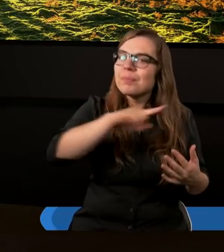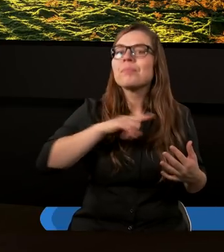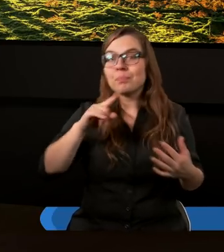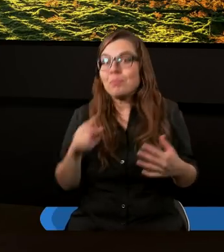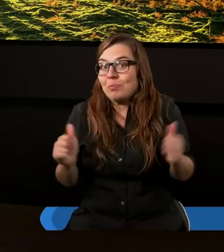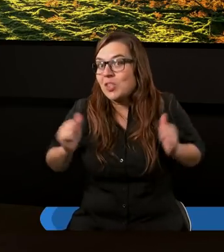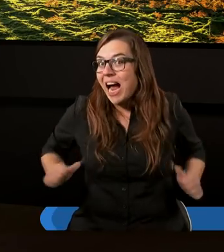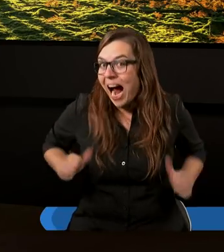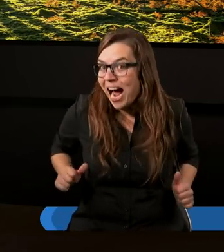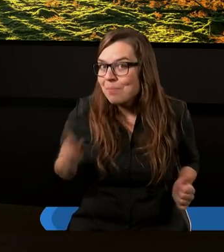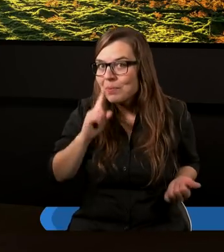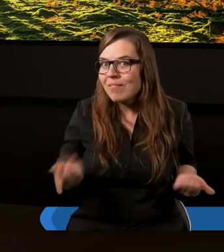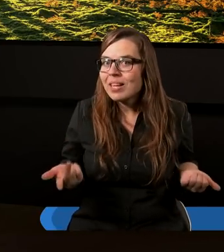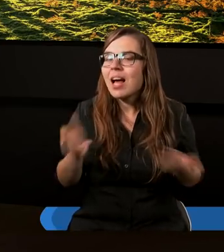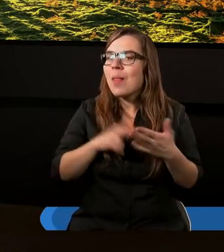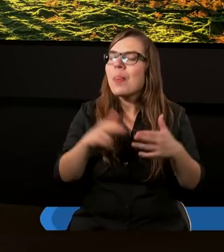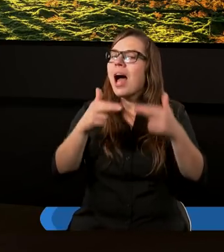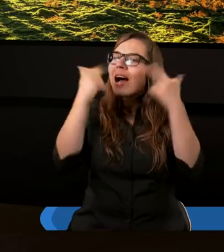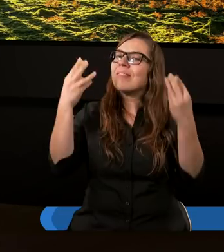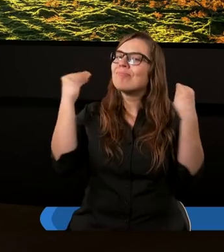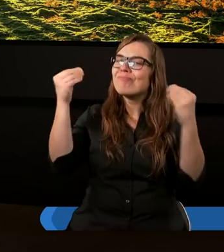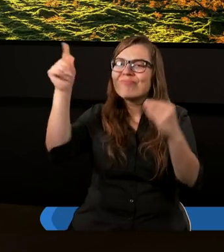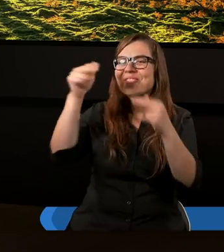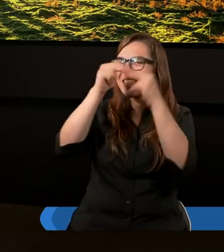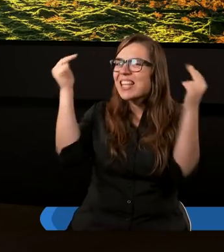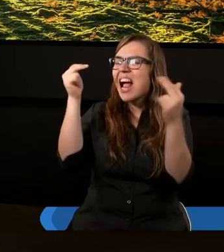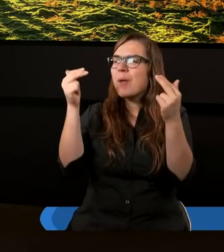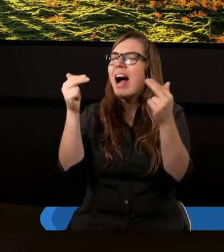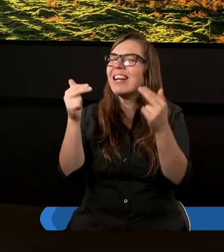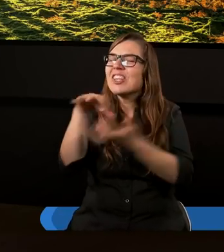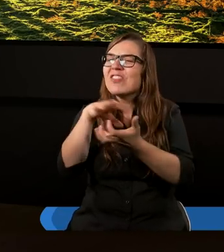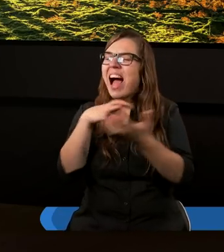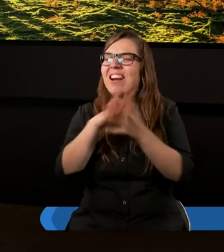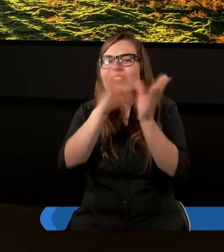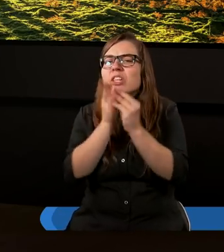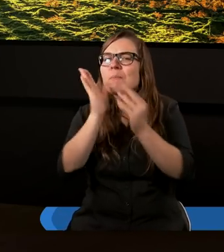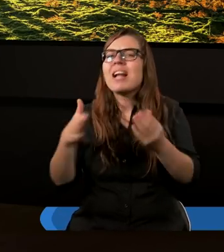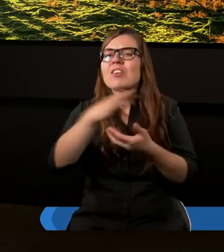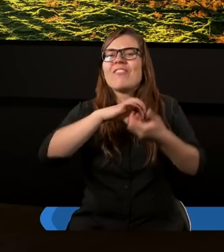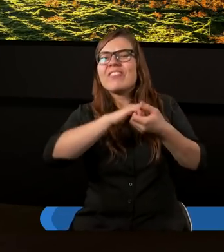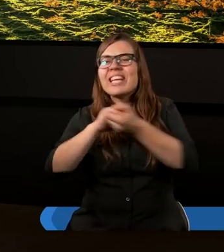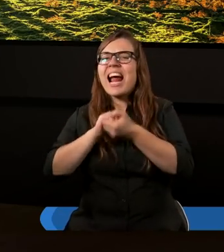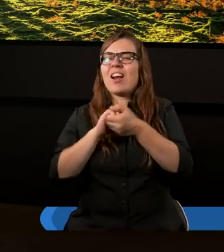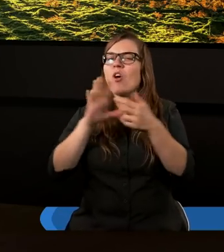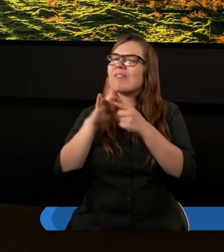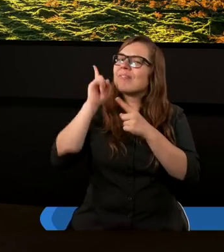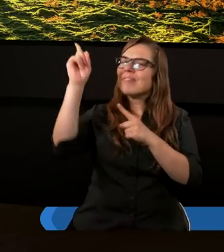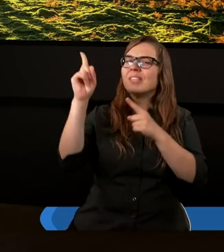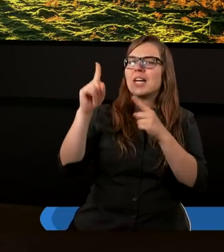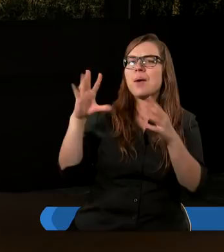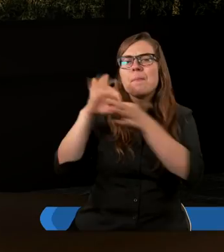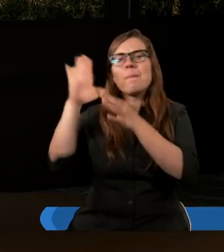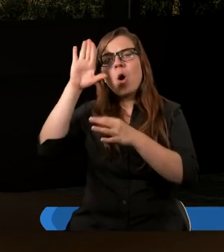chrześcijanie czekamy, tym takim niezwykłym czasie, kiedy wszyscy będą jedni z Bogu.